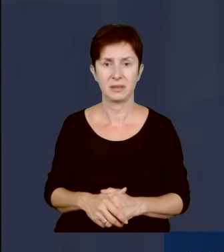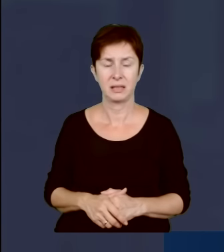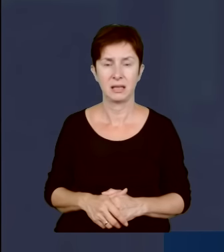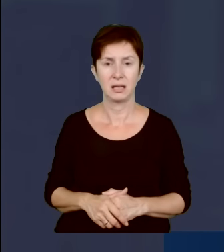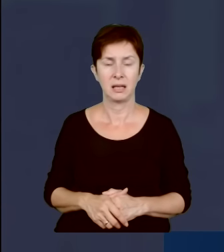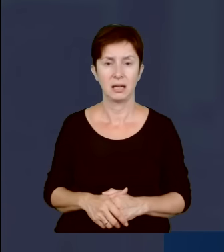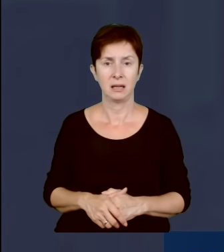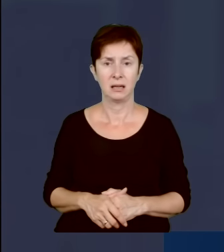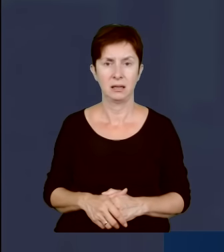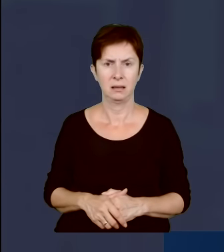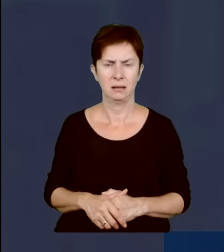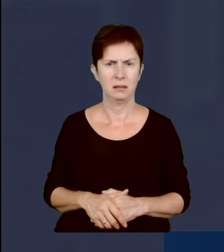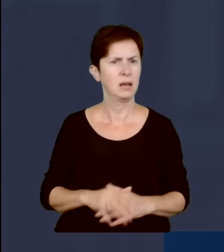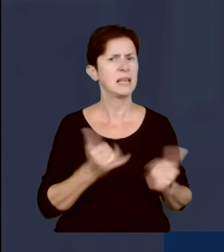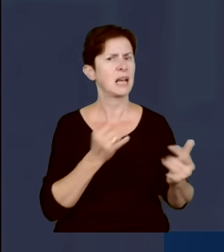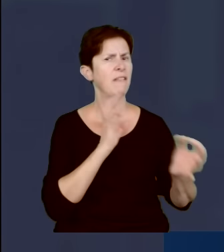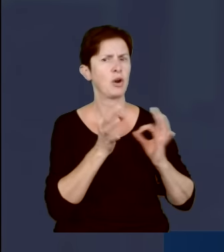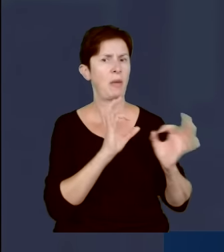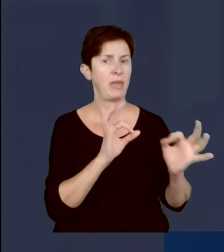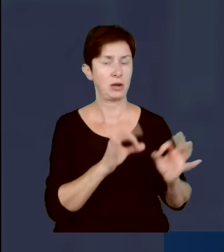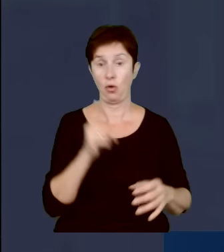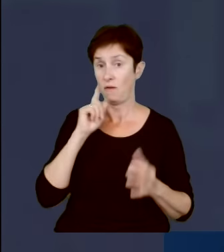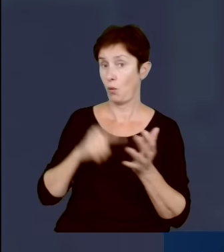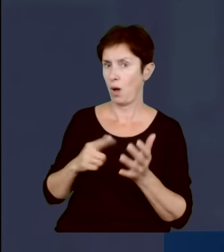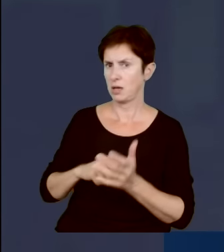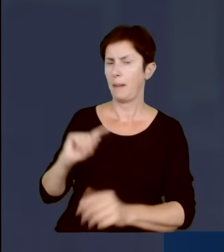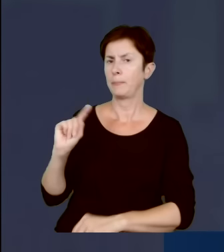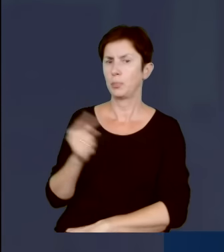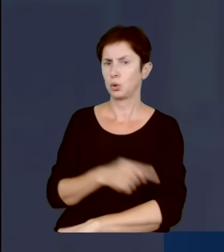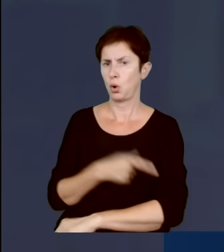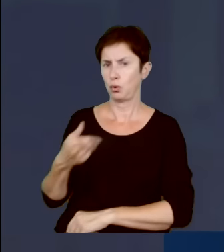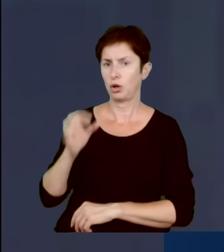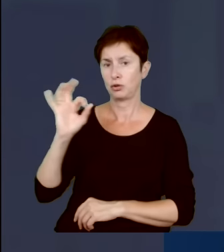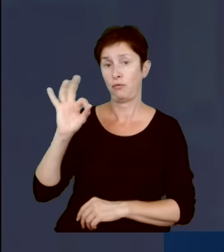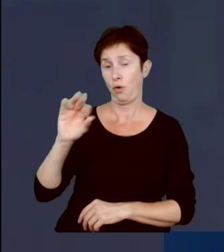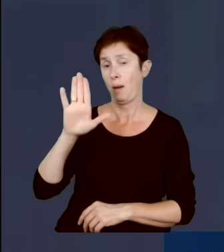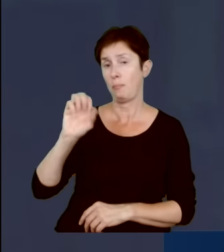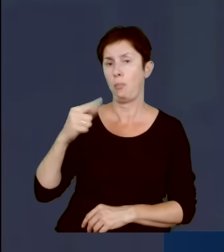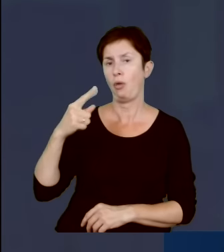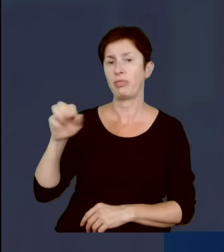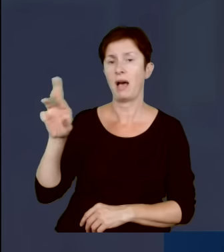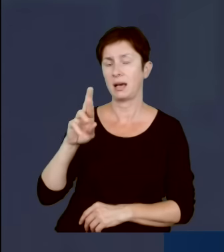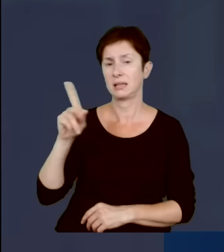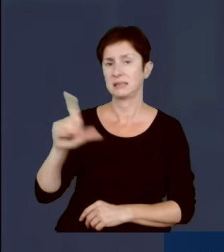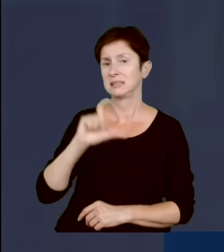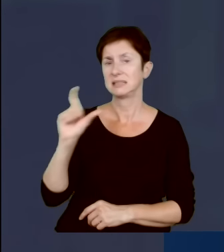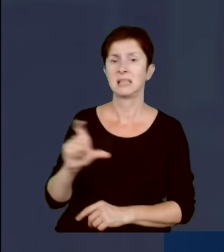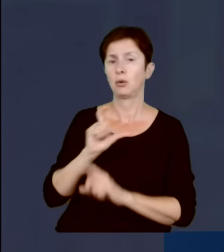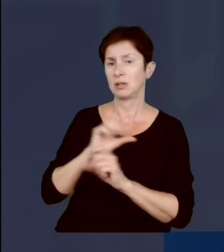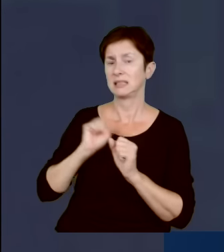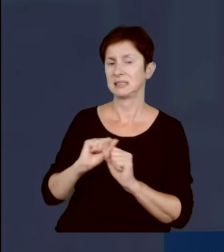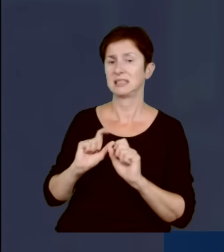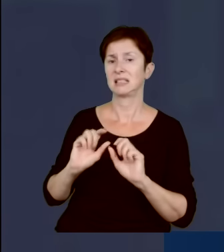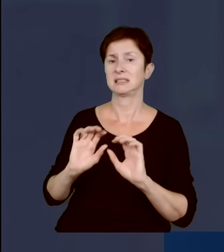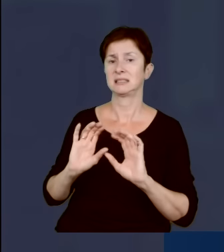Jakie są informacje właśnie? No właśnie, wciąż w prokuraturze Adama Bodnara jest zespół powołany do tego,